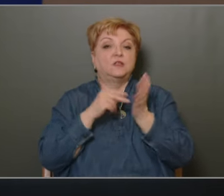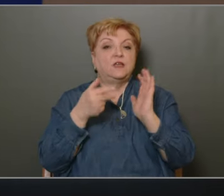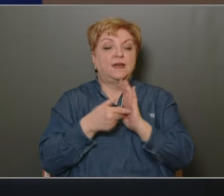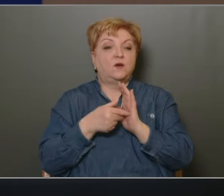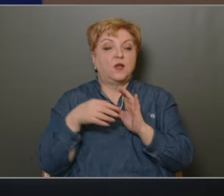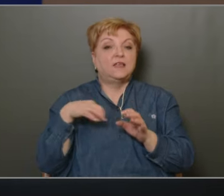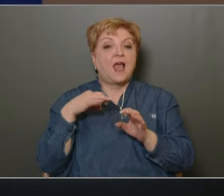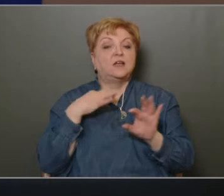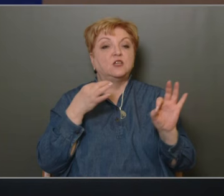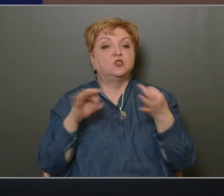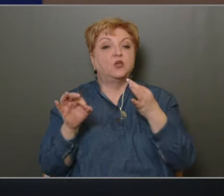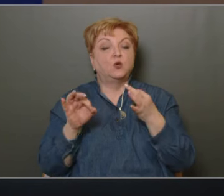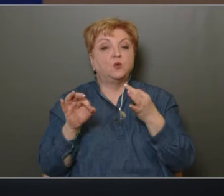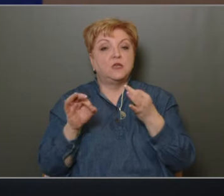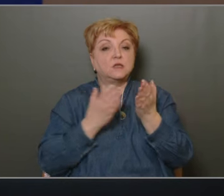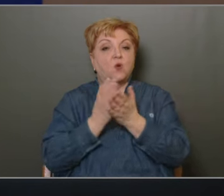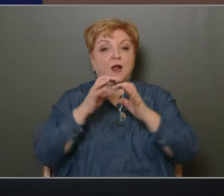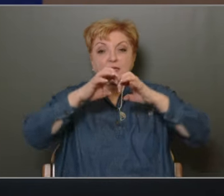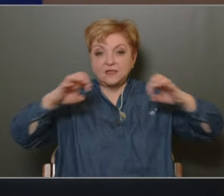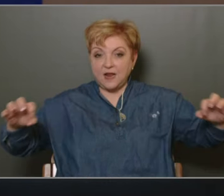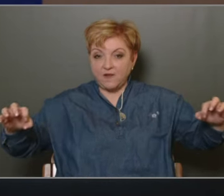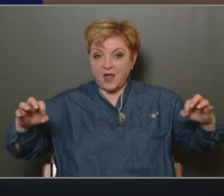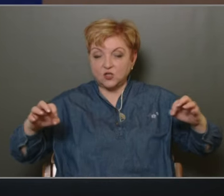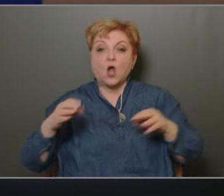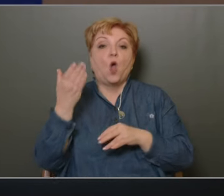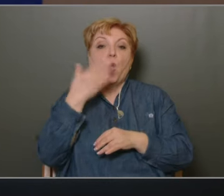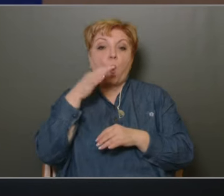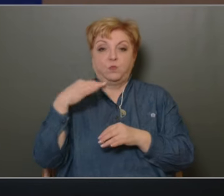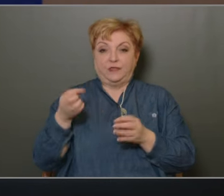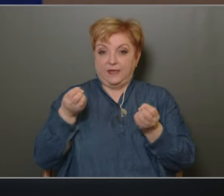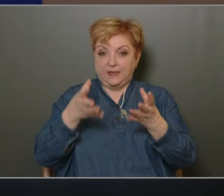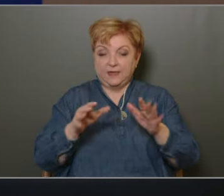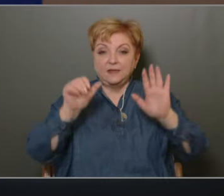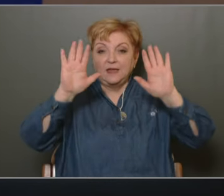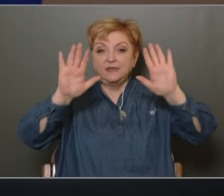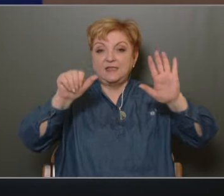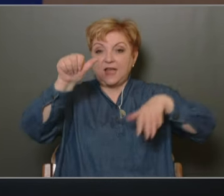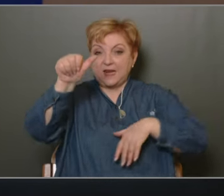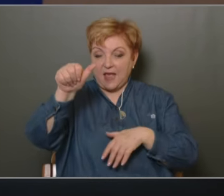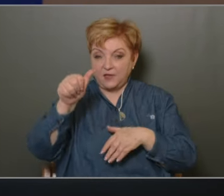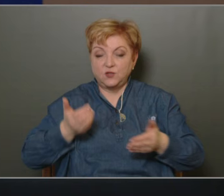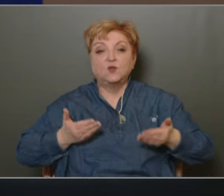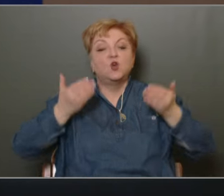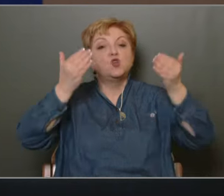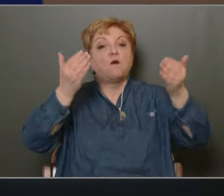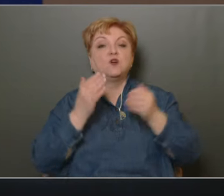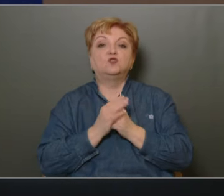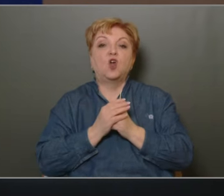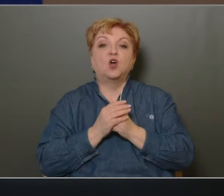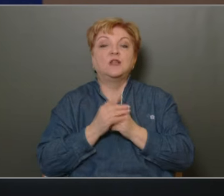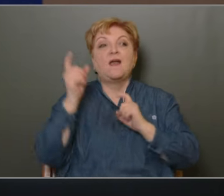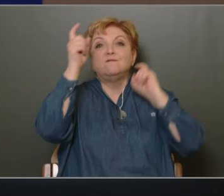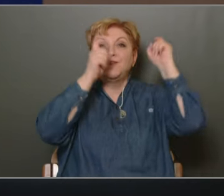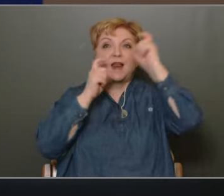szolgálat szétvállására, Holotnés Rameg Kornélia előterjesztésében 11-ként javaslatot egy